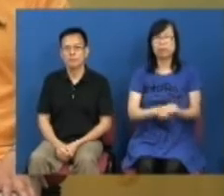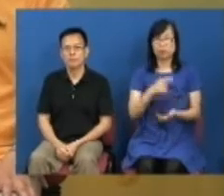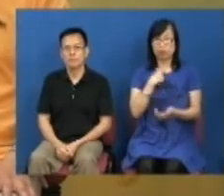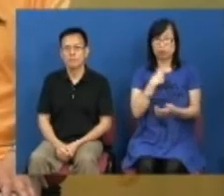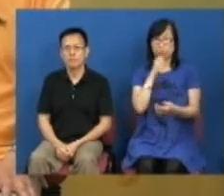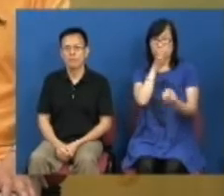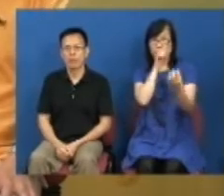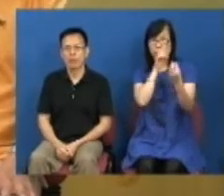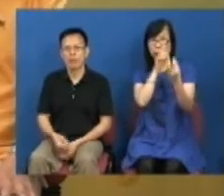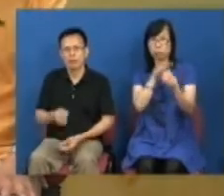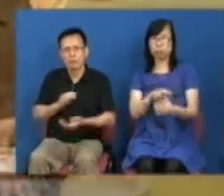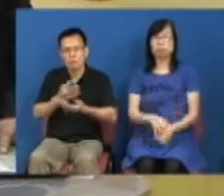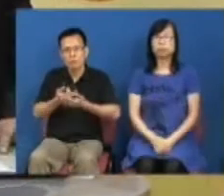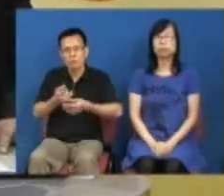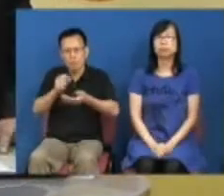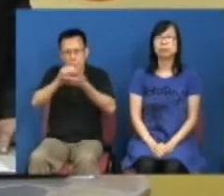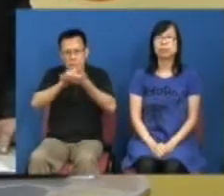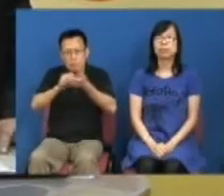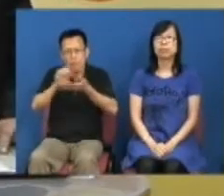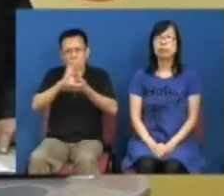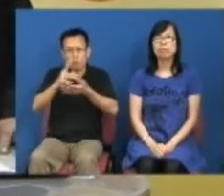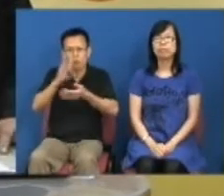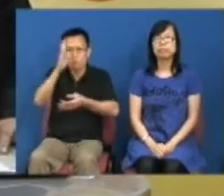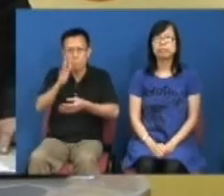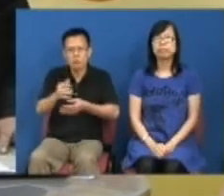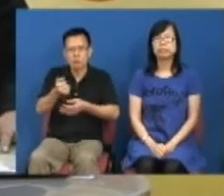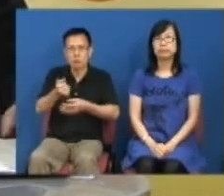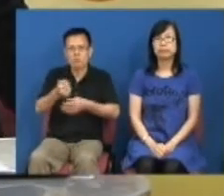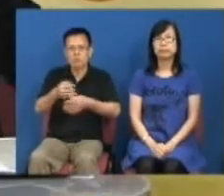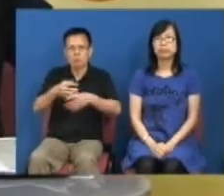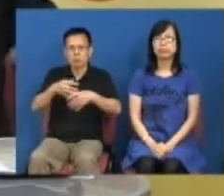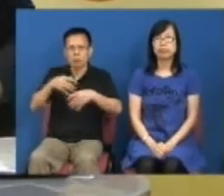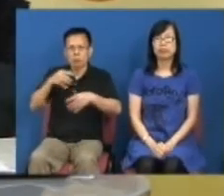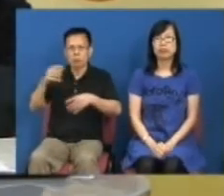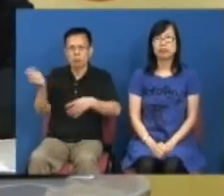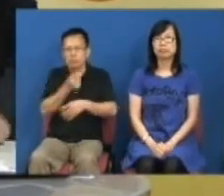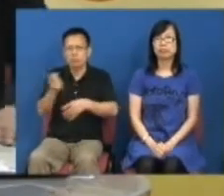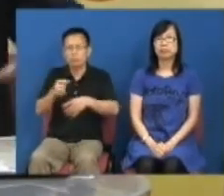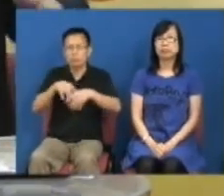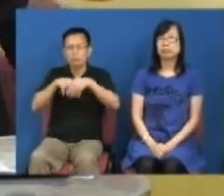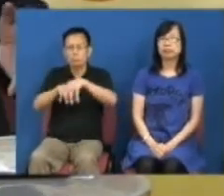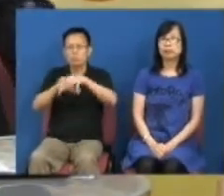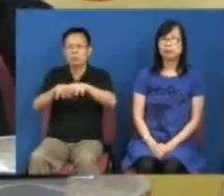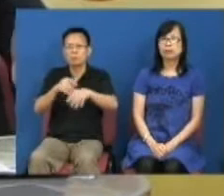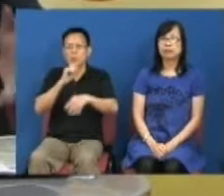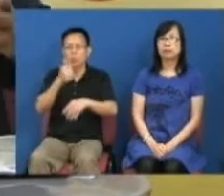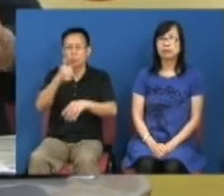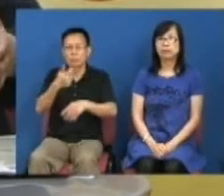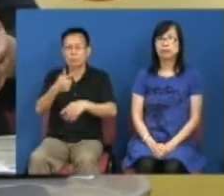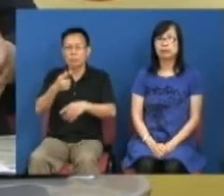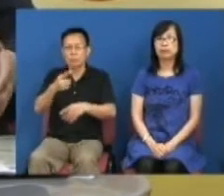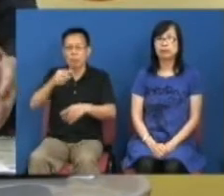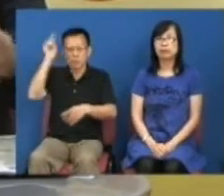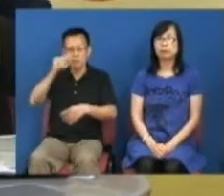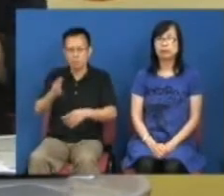透过交涉那说没有正常出道前进行是不好就是对你们有好处的是他经常都截的截聋